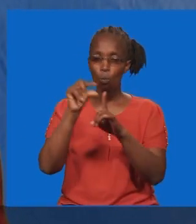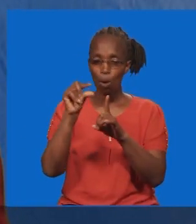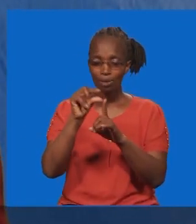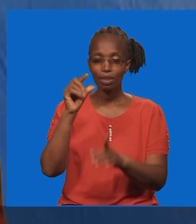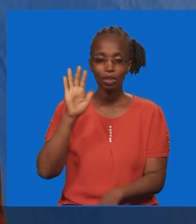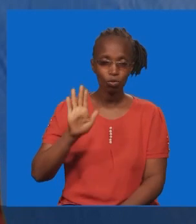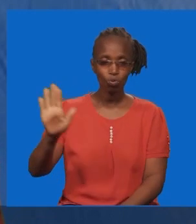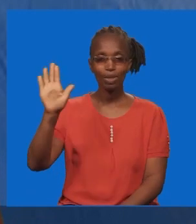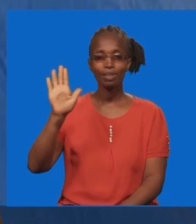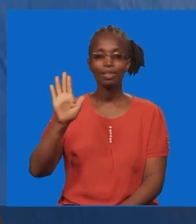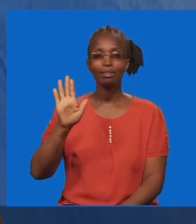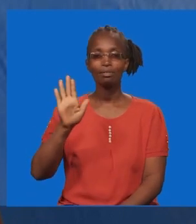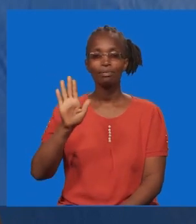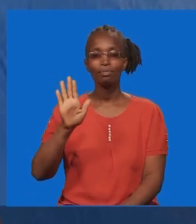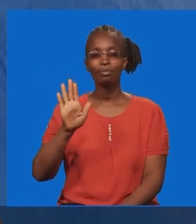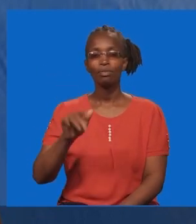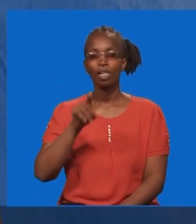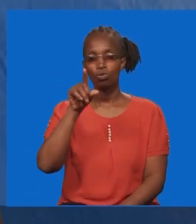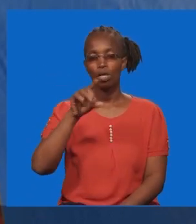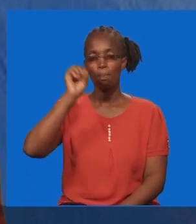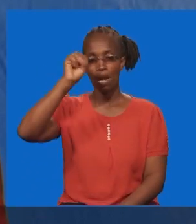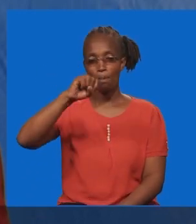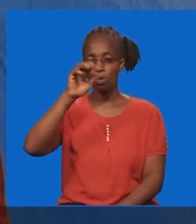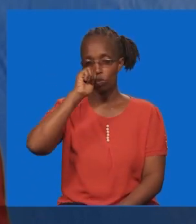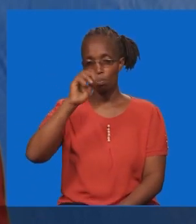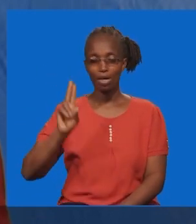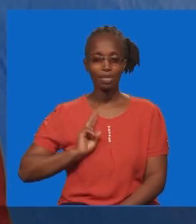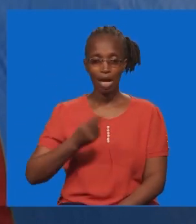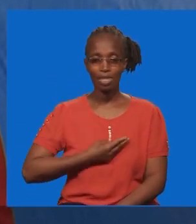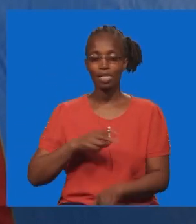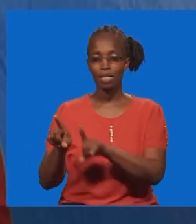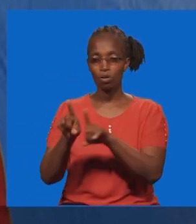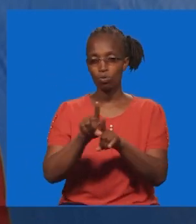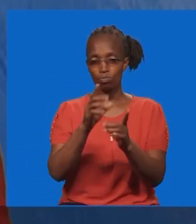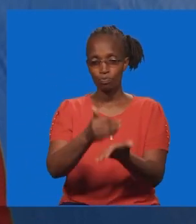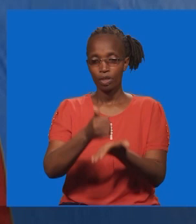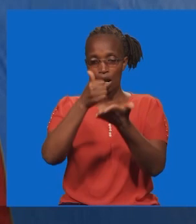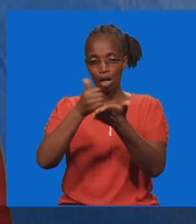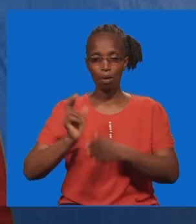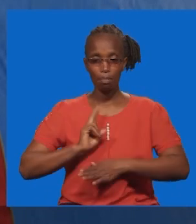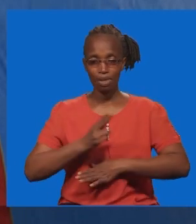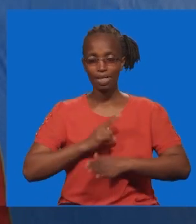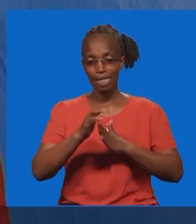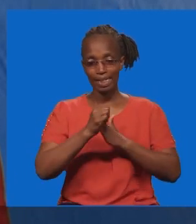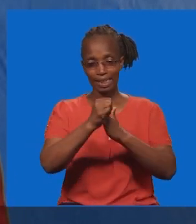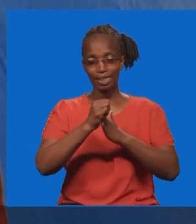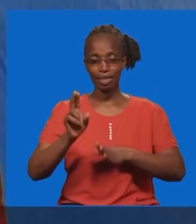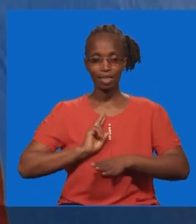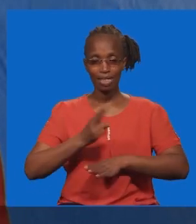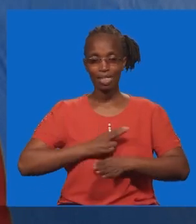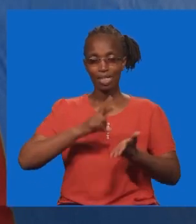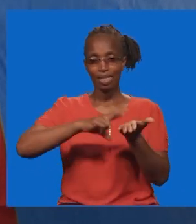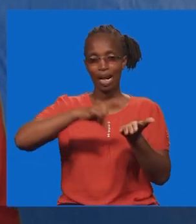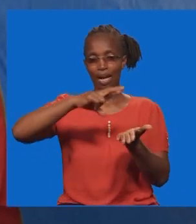mpendwa mtanzamaja, napo lisikiza nenolako. Mbwana, ukaweze kumbariki na ukaweze kumsaidia. Tulekeze